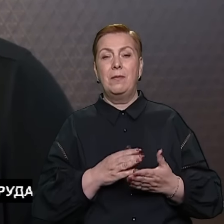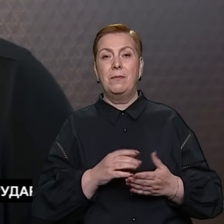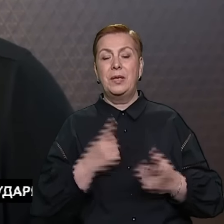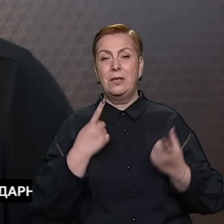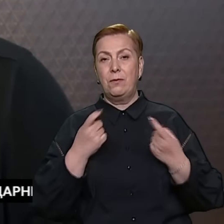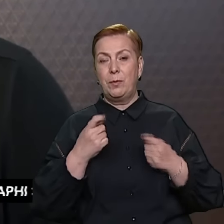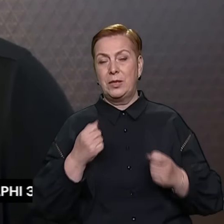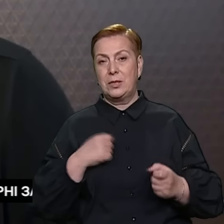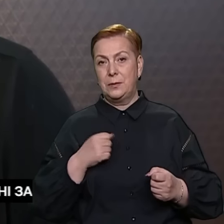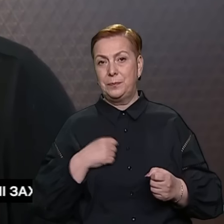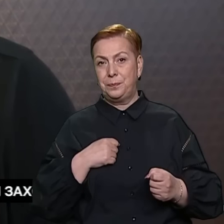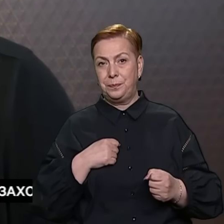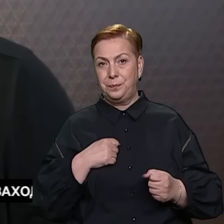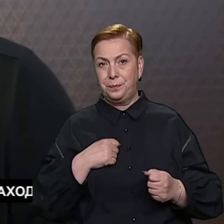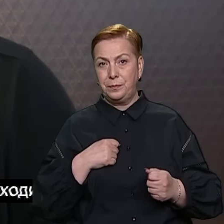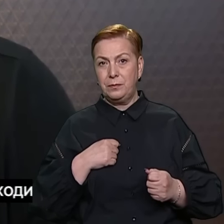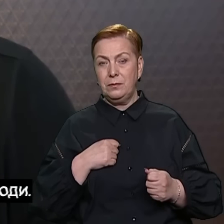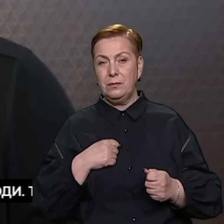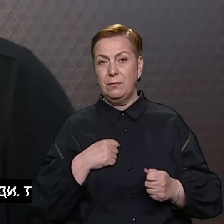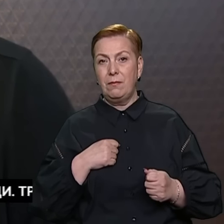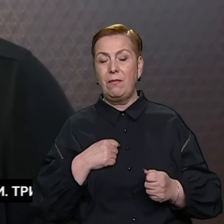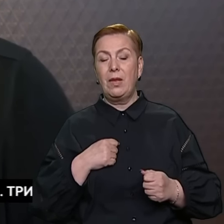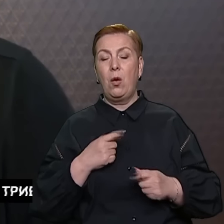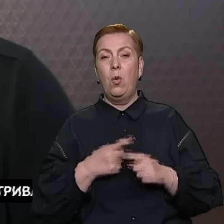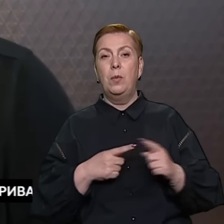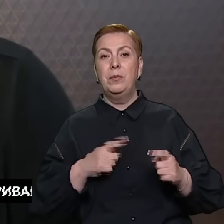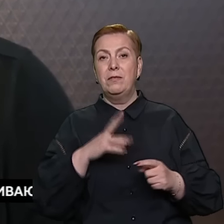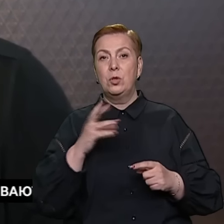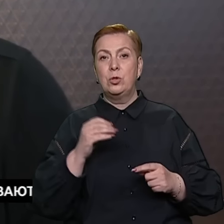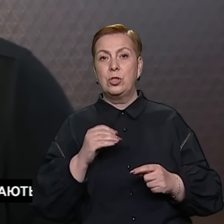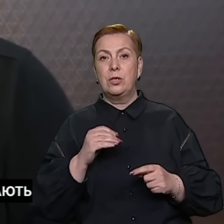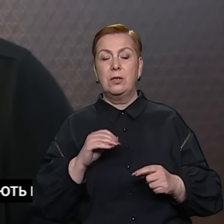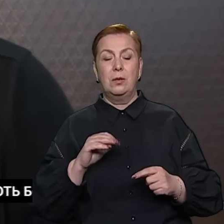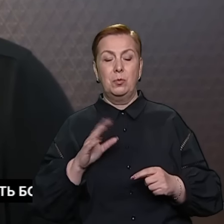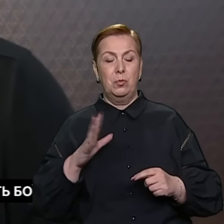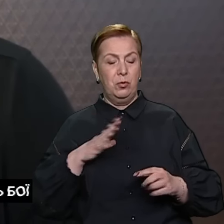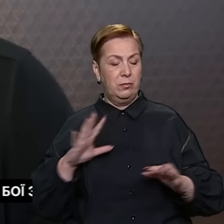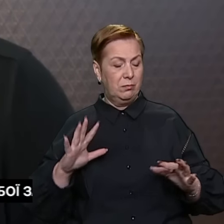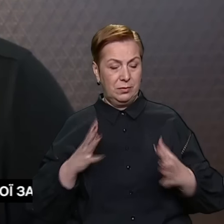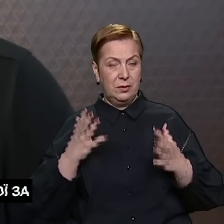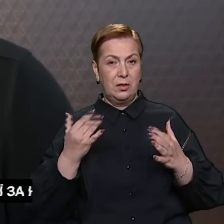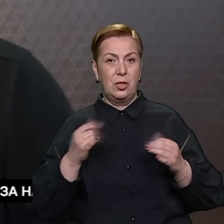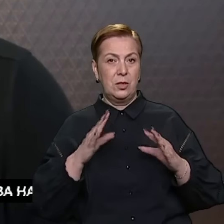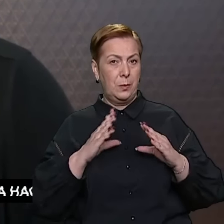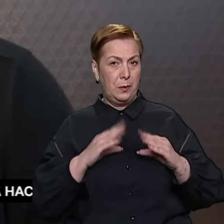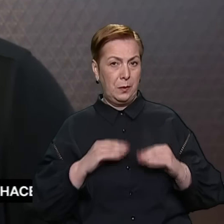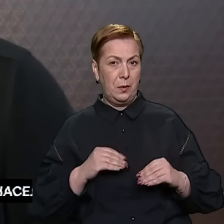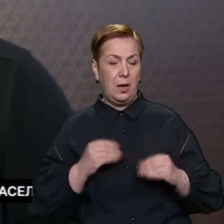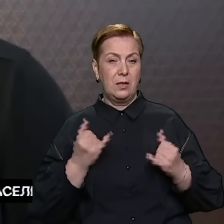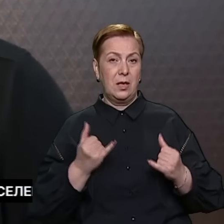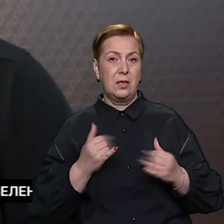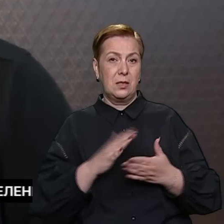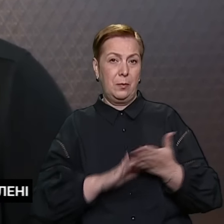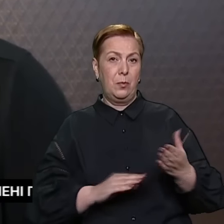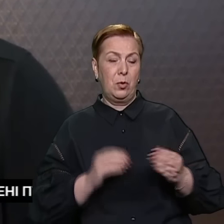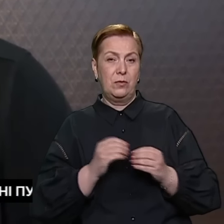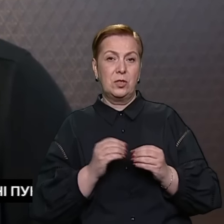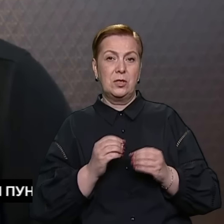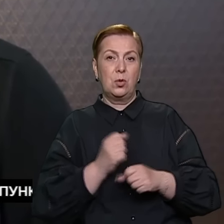військових, хто запал їхній у півночі вже пропав. І залишилась тільки постійна робота